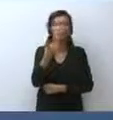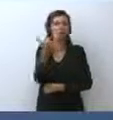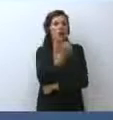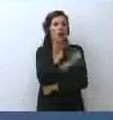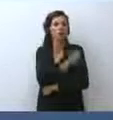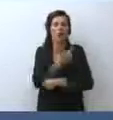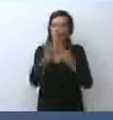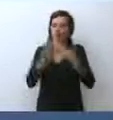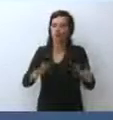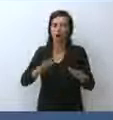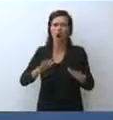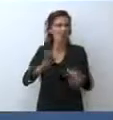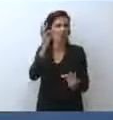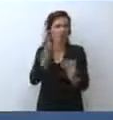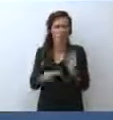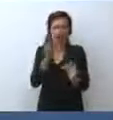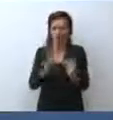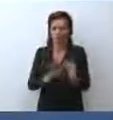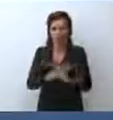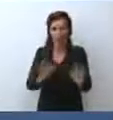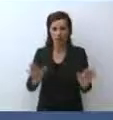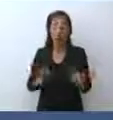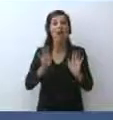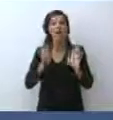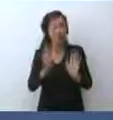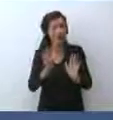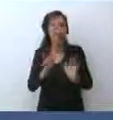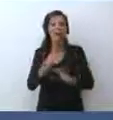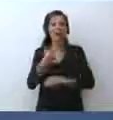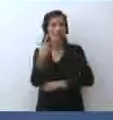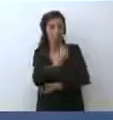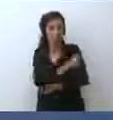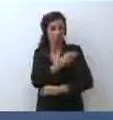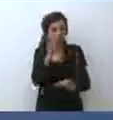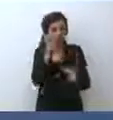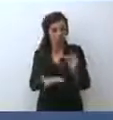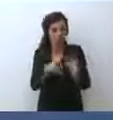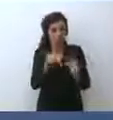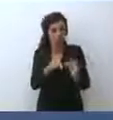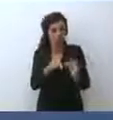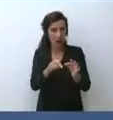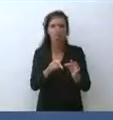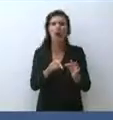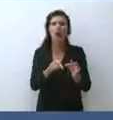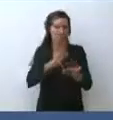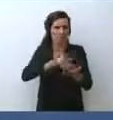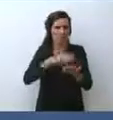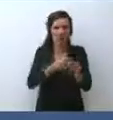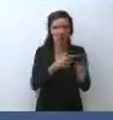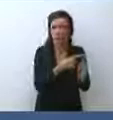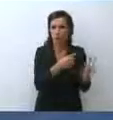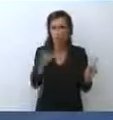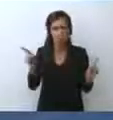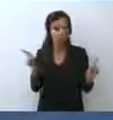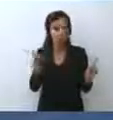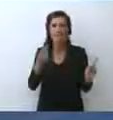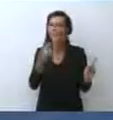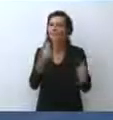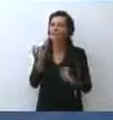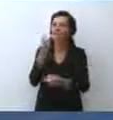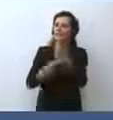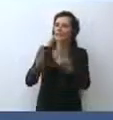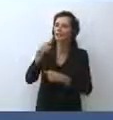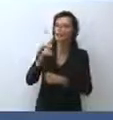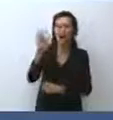immediatamente. A proposito, la pratica di vaccinazione immediata verrà estesa in generale a tutti i migranti che